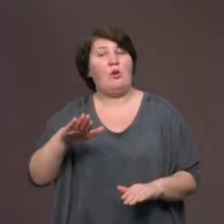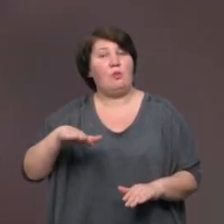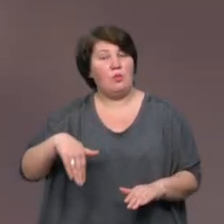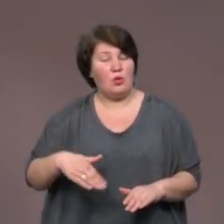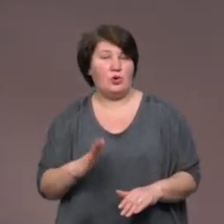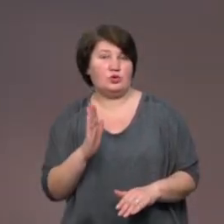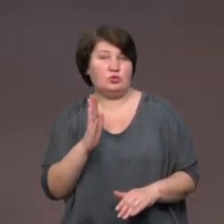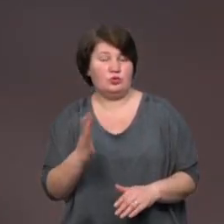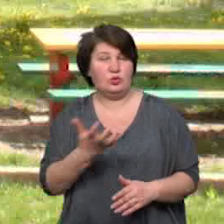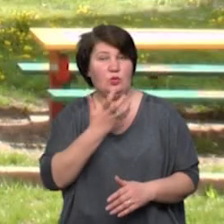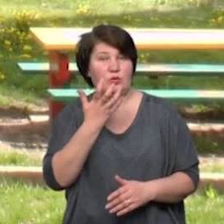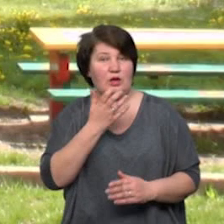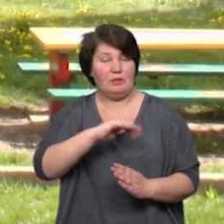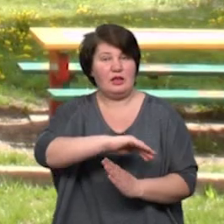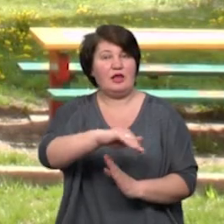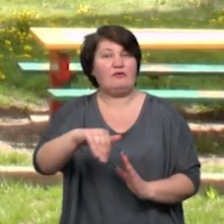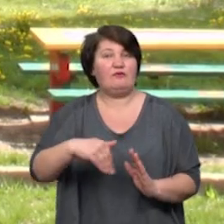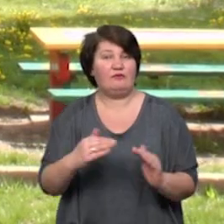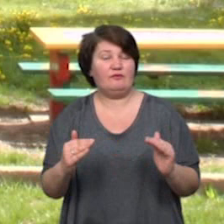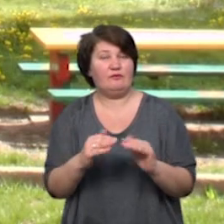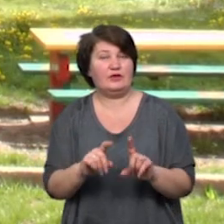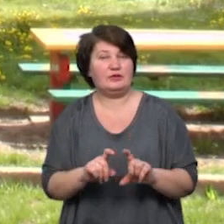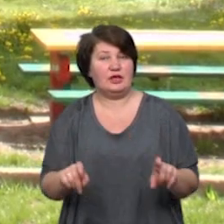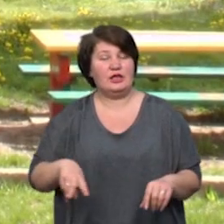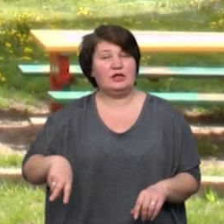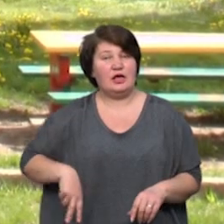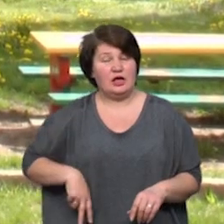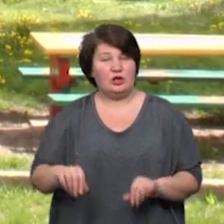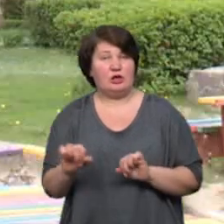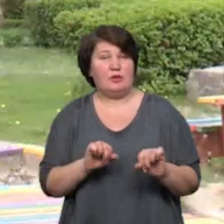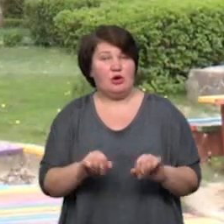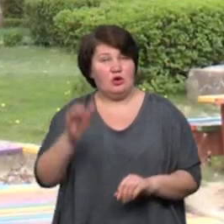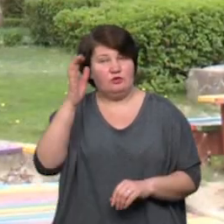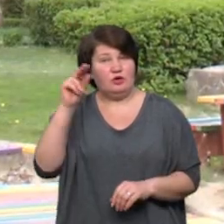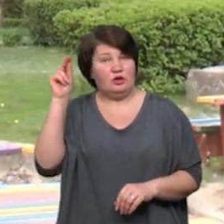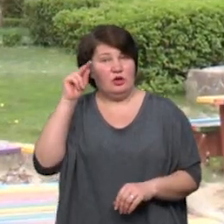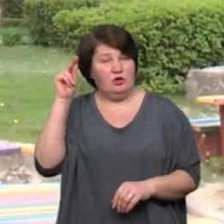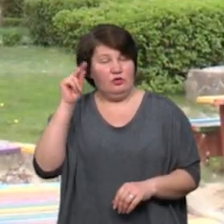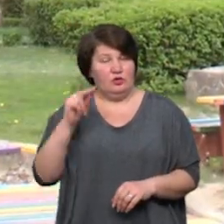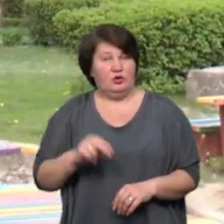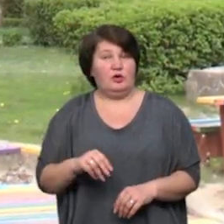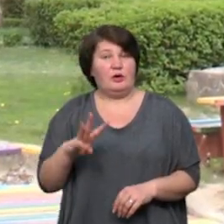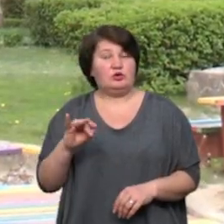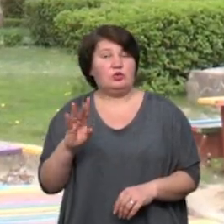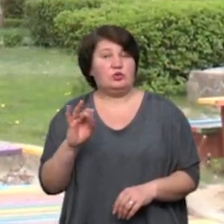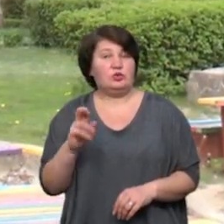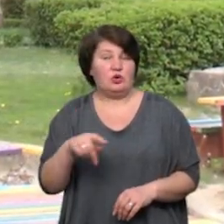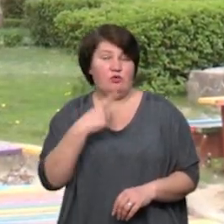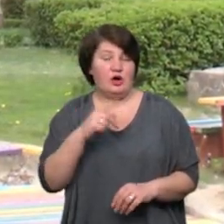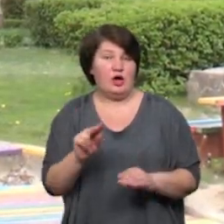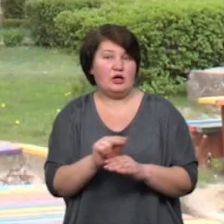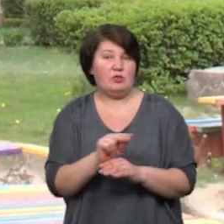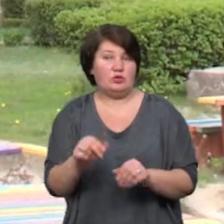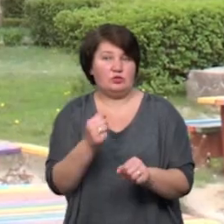утеплення фасаду. Директор департаменту освіти та науки Івано-Франківської міської ради Ігор Максимчук каже, що ремонтні роботи в